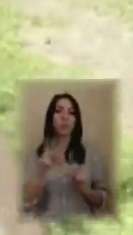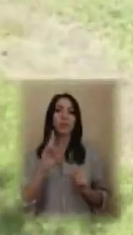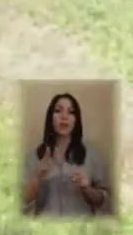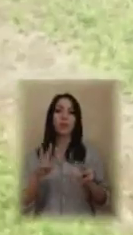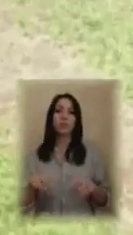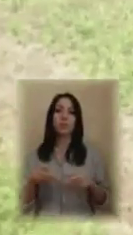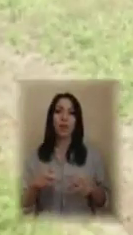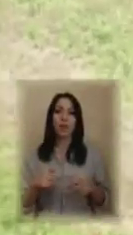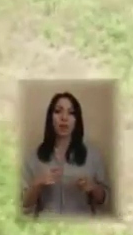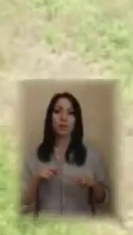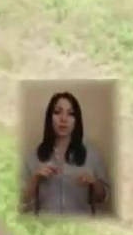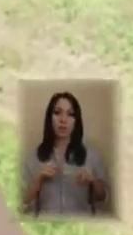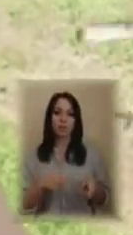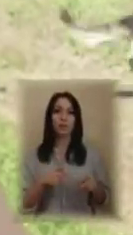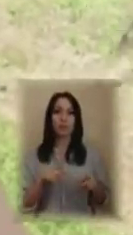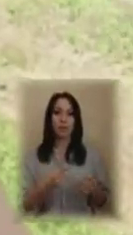злочинця.